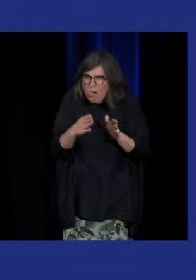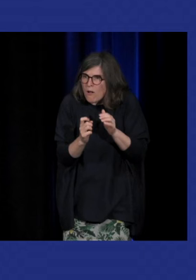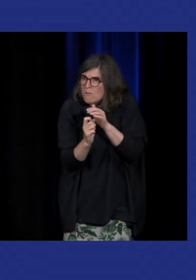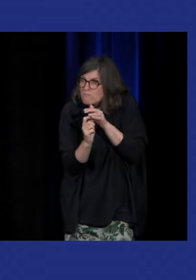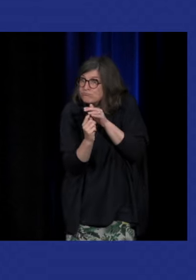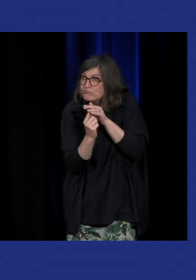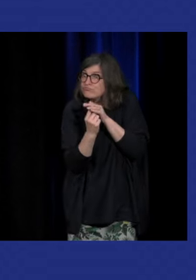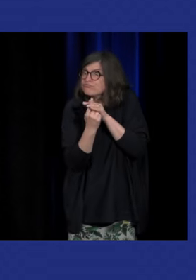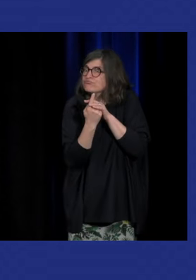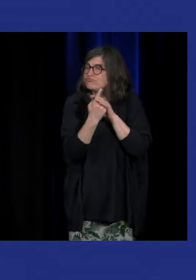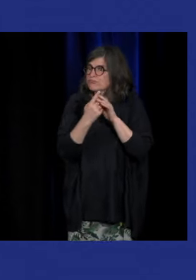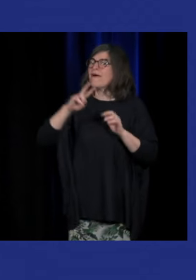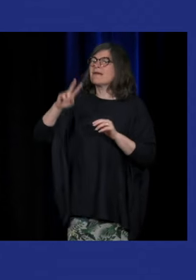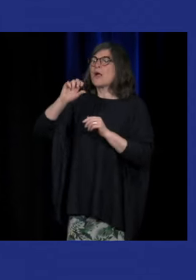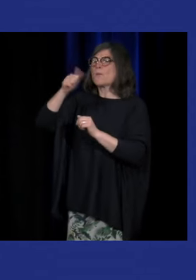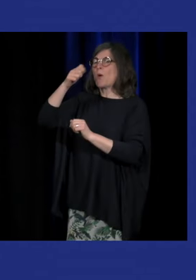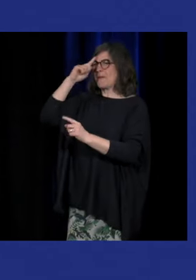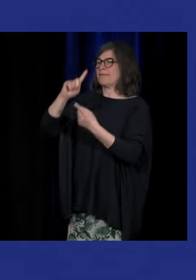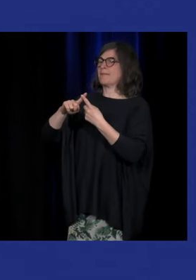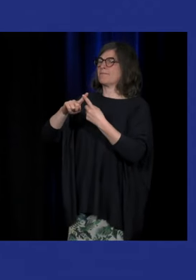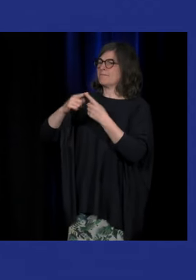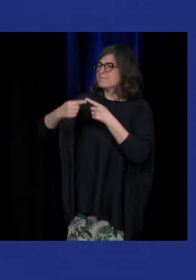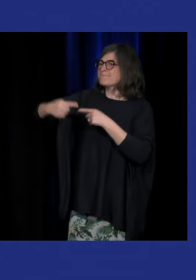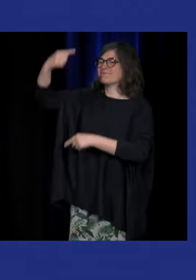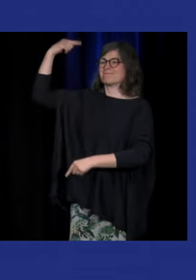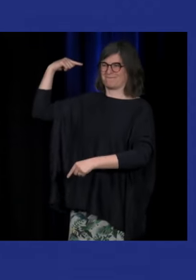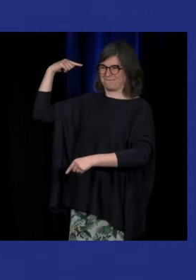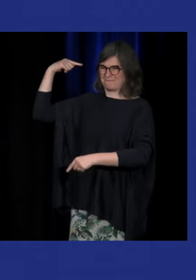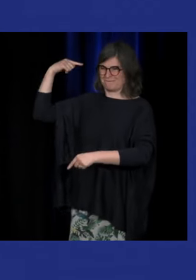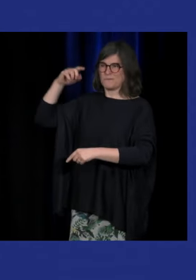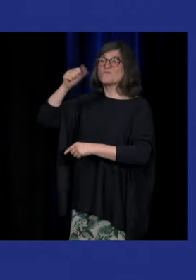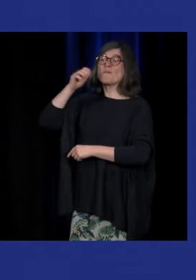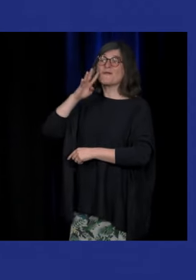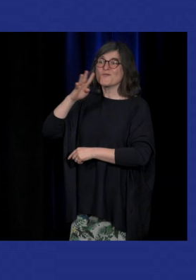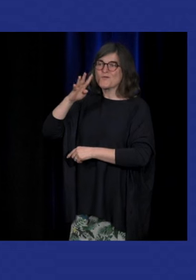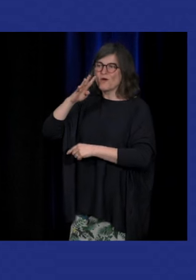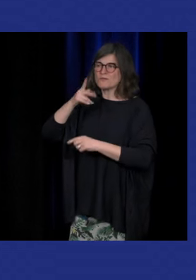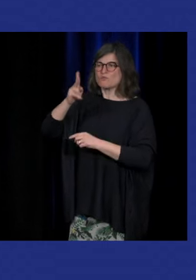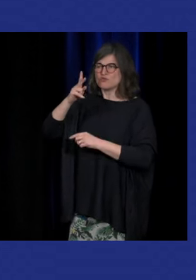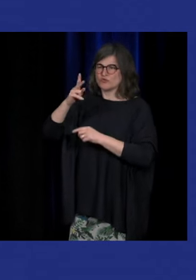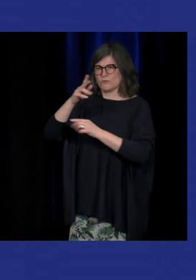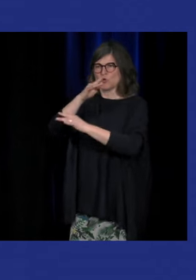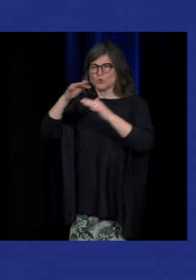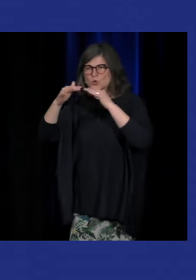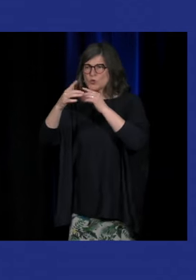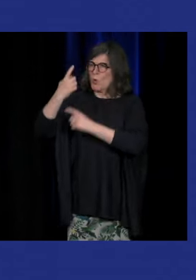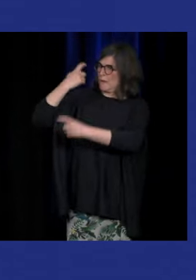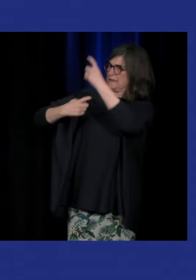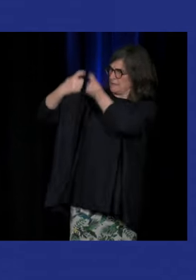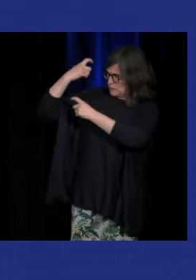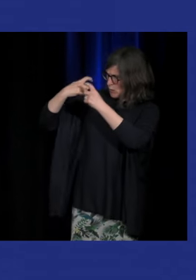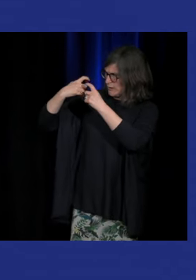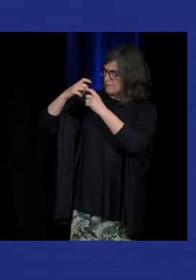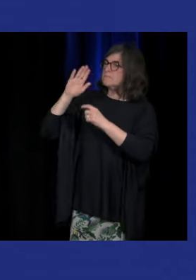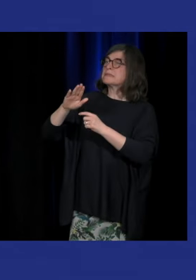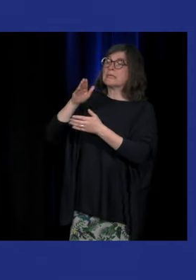avec une première séance qui a été dédiée à la fois donc à la dimension socio-historique du handicap avec